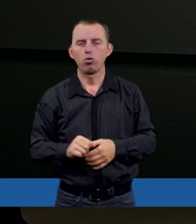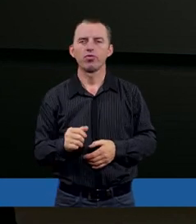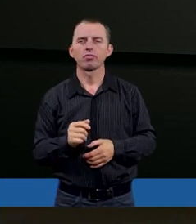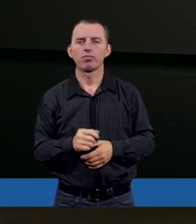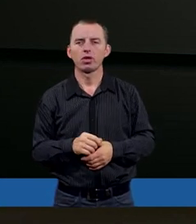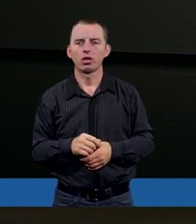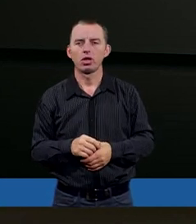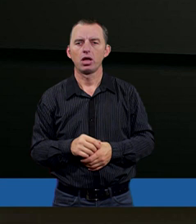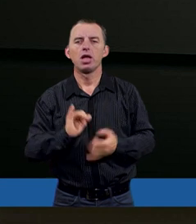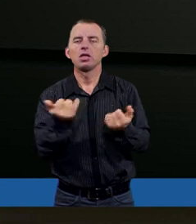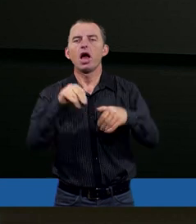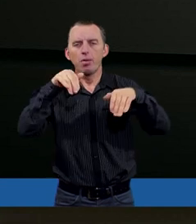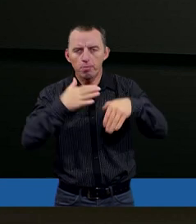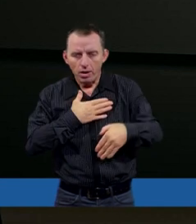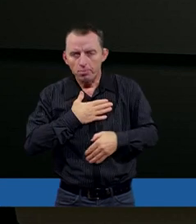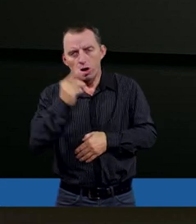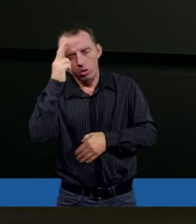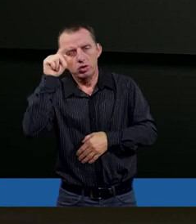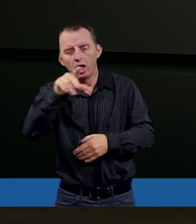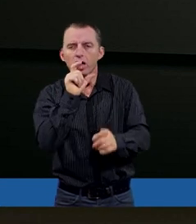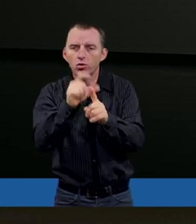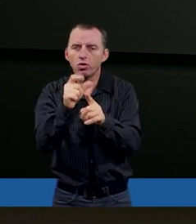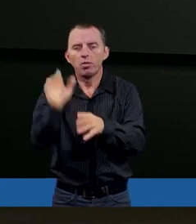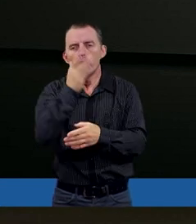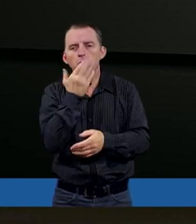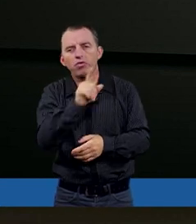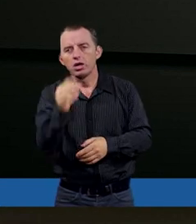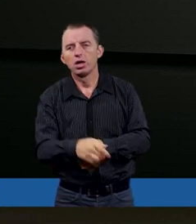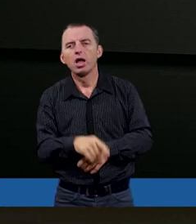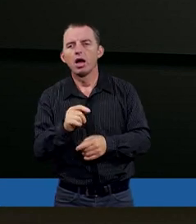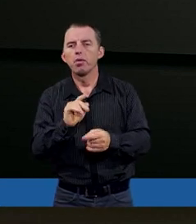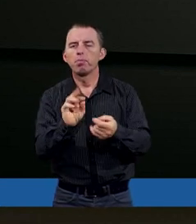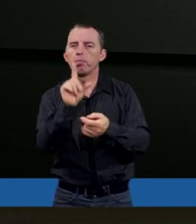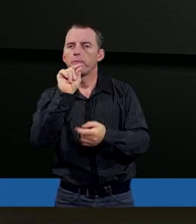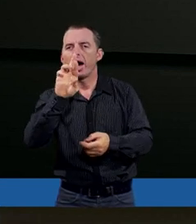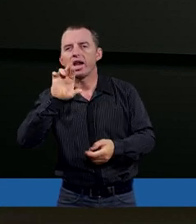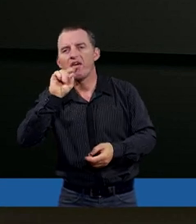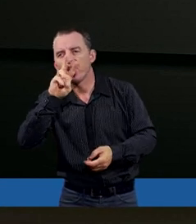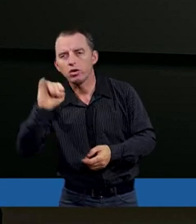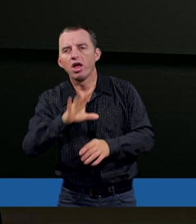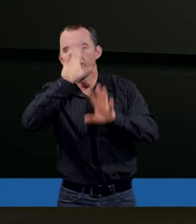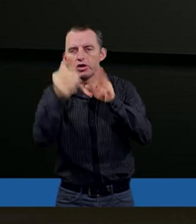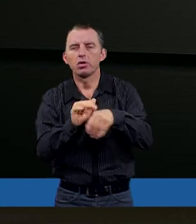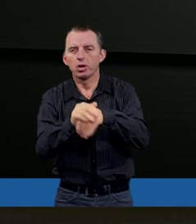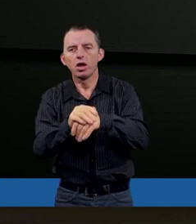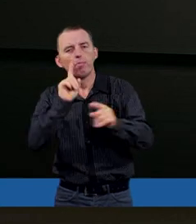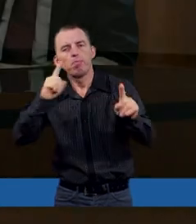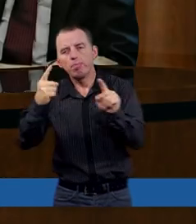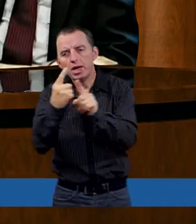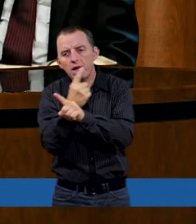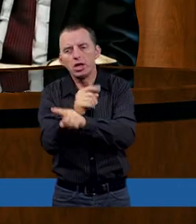jak mam rozumieć więc takie słowa, gdzie Bóg mówi, parafrazuję, że ci wszyscy, twoi przyjaciele, oni się mylili?